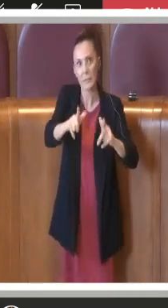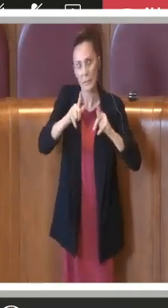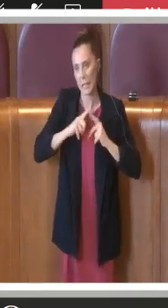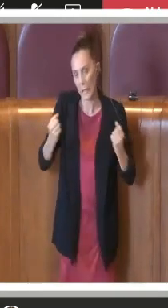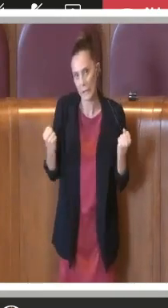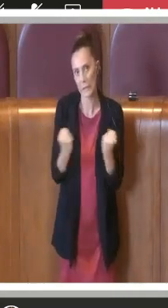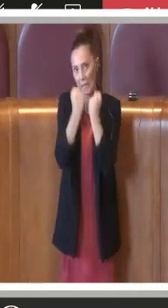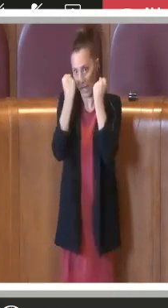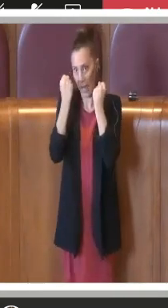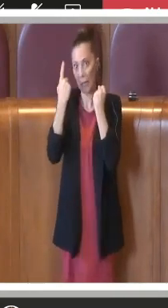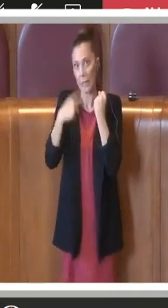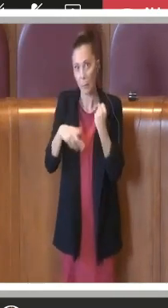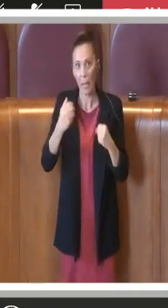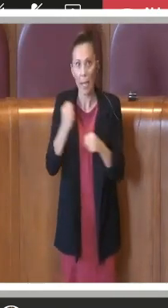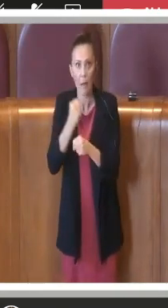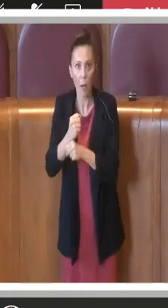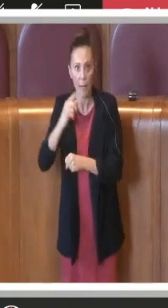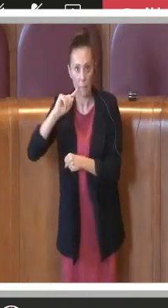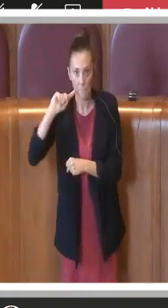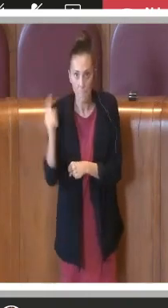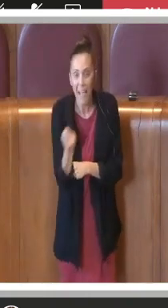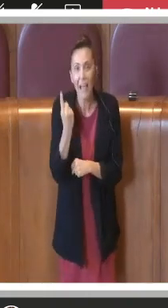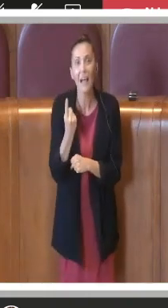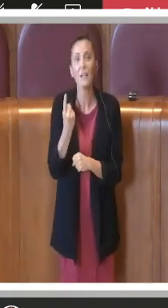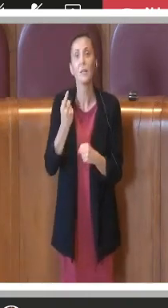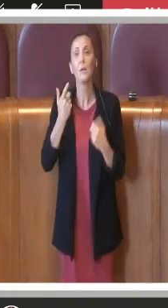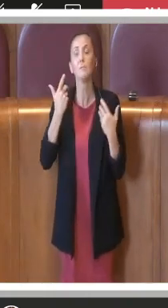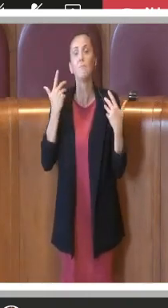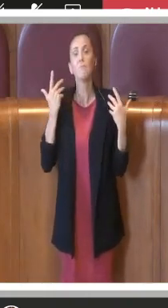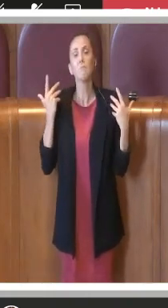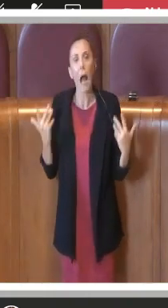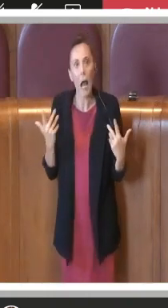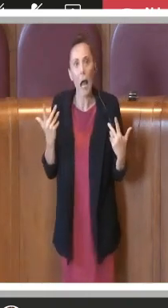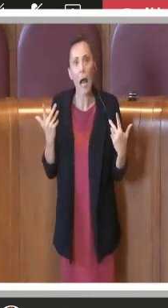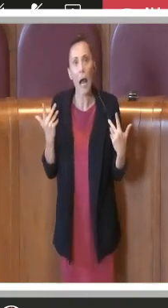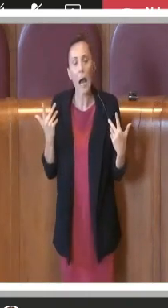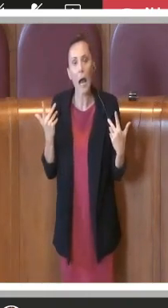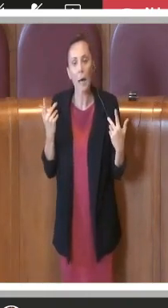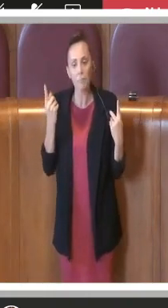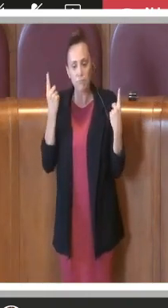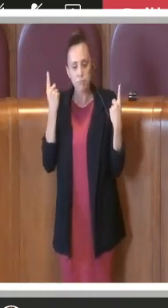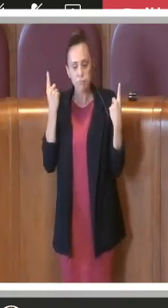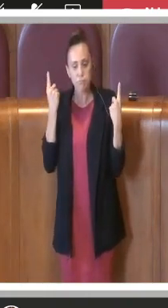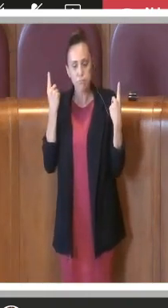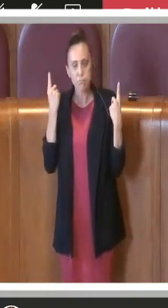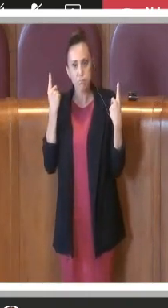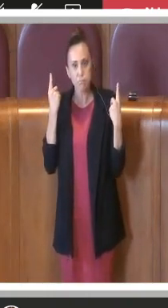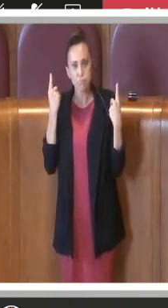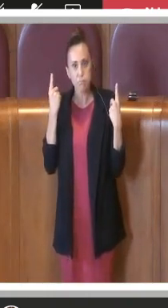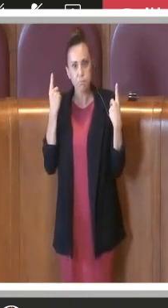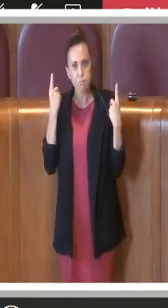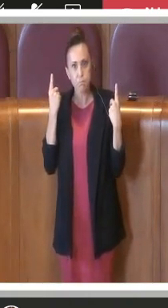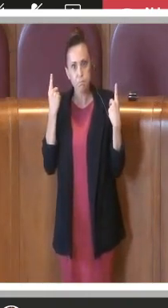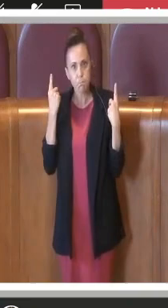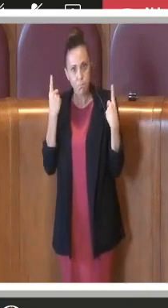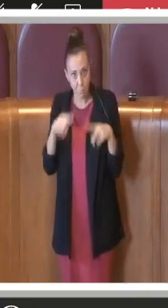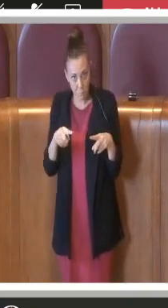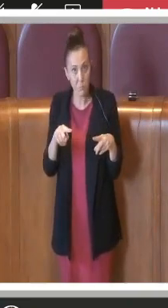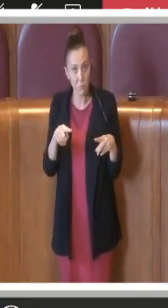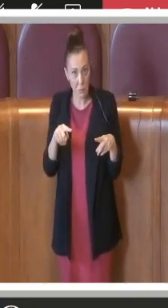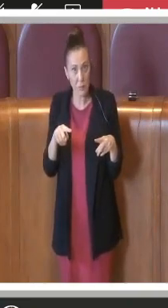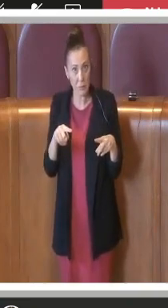una serie di attività, però questo input preciso è stato dato e